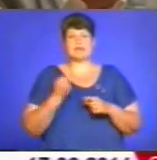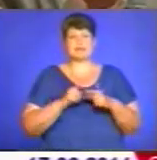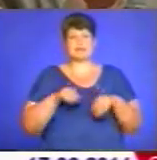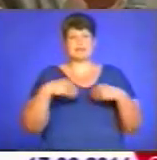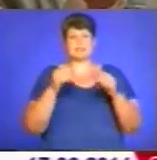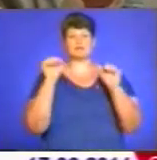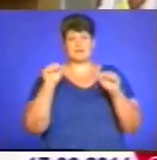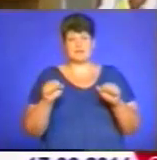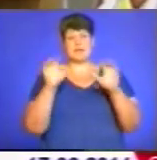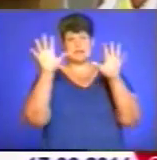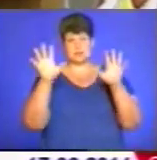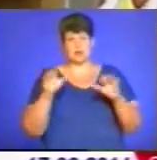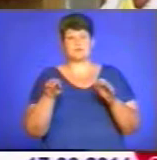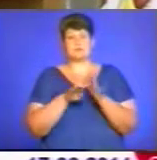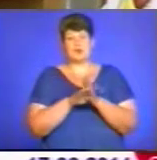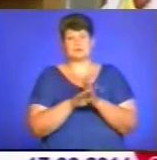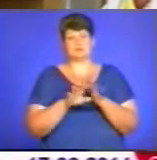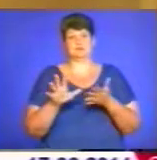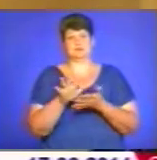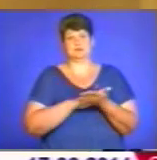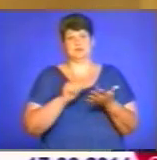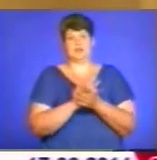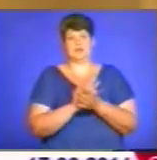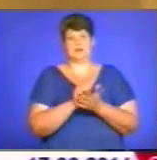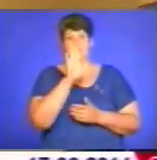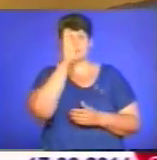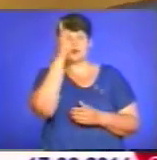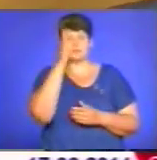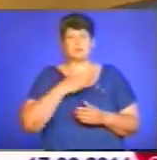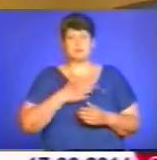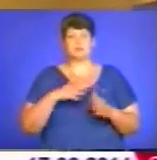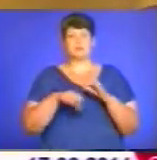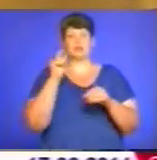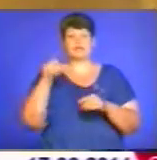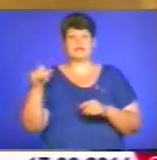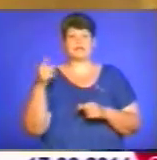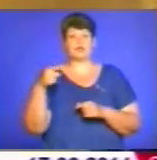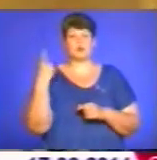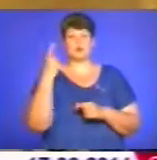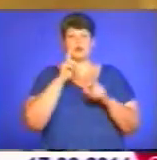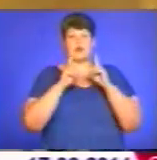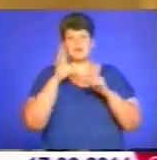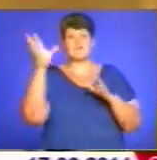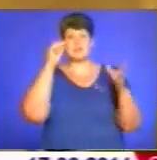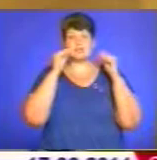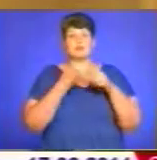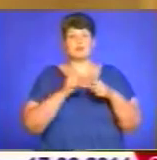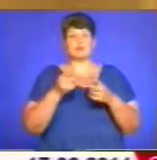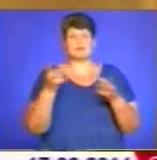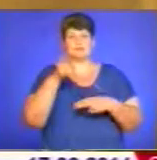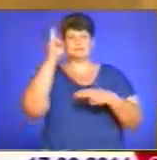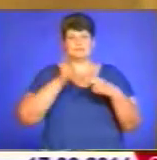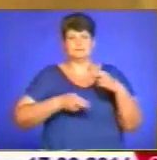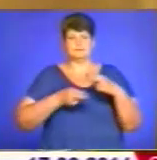можливість на законних підставах усунути терористів. Ми, депутати Тернопільської обласної ради, вважаємо, що на цьому треба нарешті